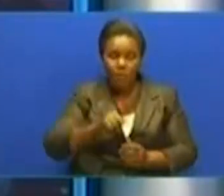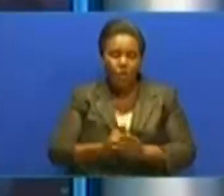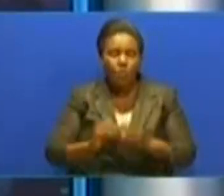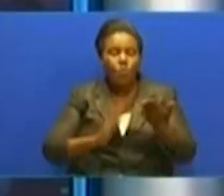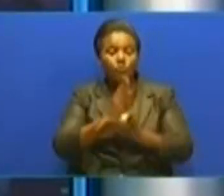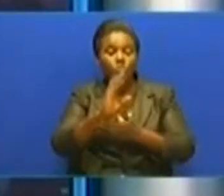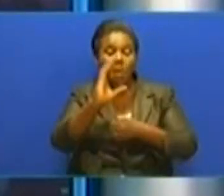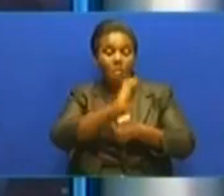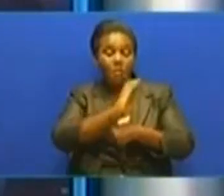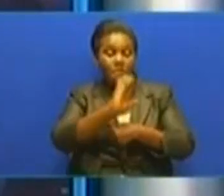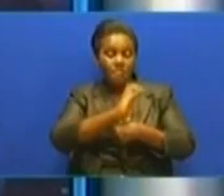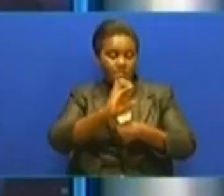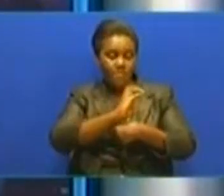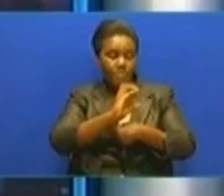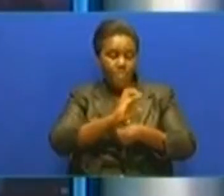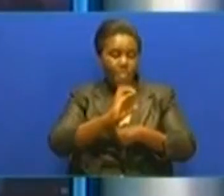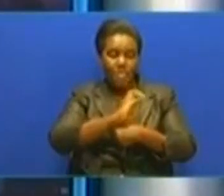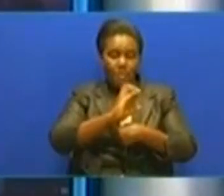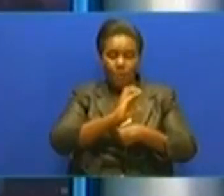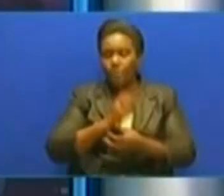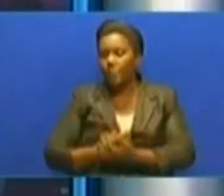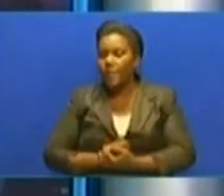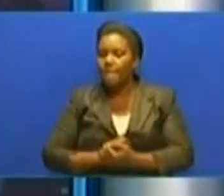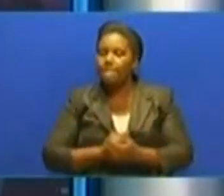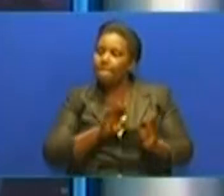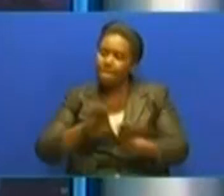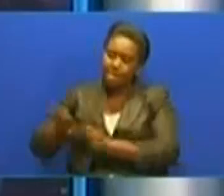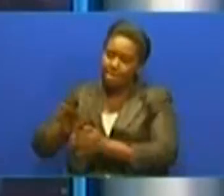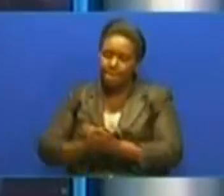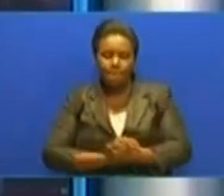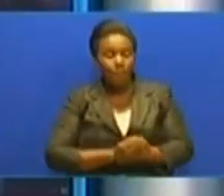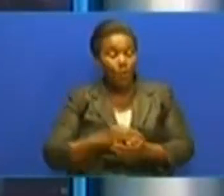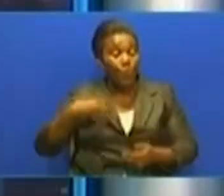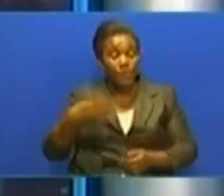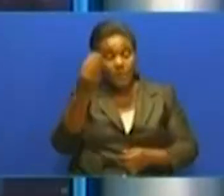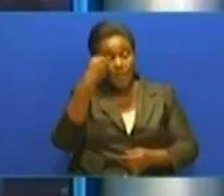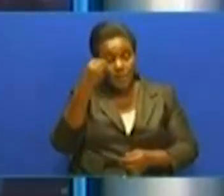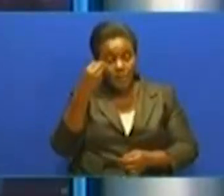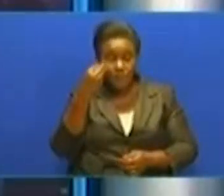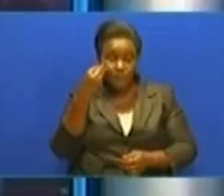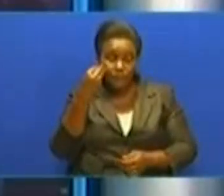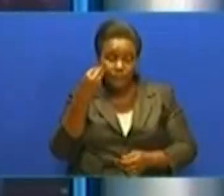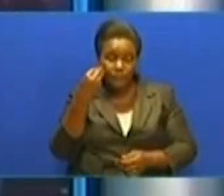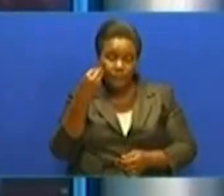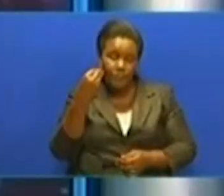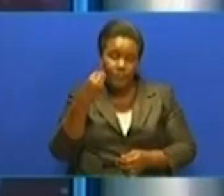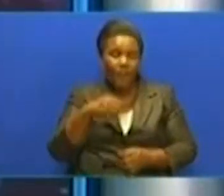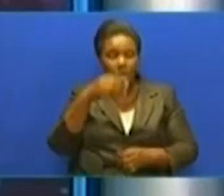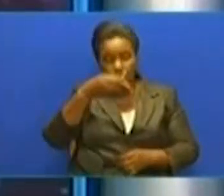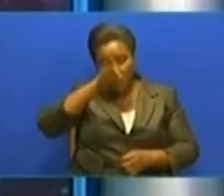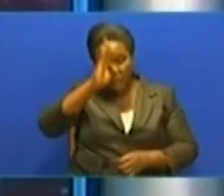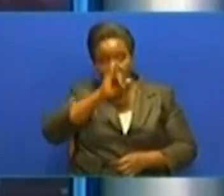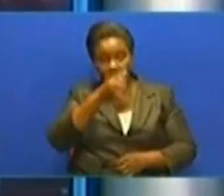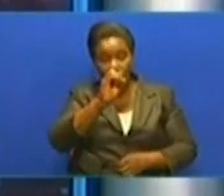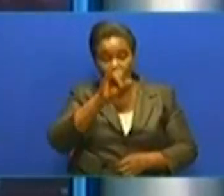Serkali waza kuboresha vio vya ilimu kwa kuimarisha miundombinu ya otowaji ilimu. Kauliyo metolewa na waziri wa ilimu,